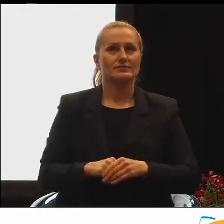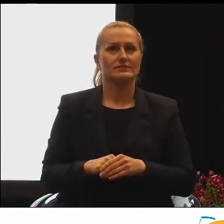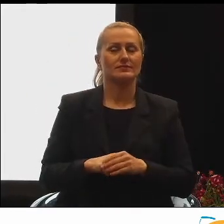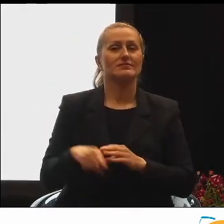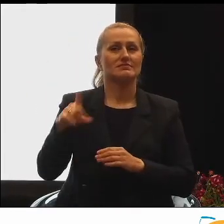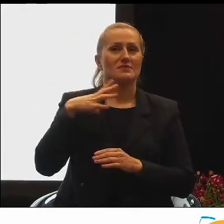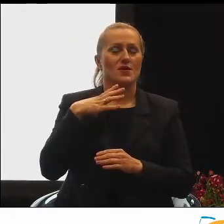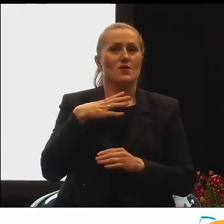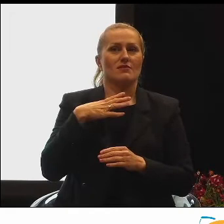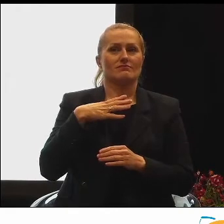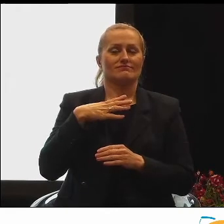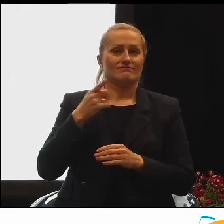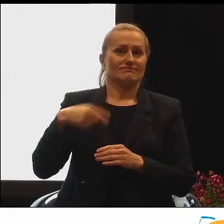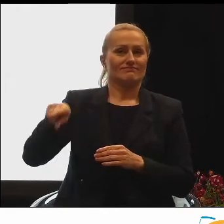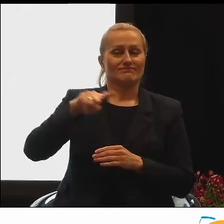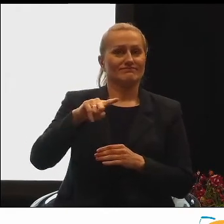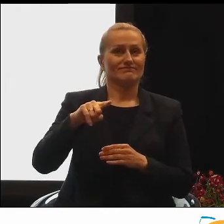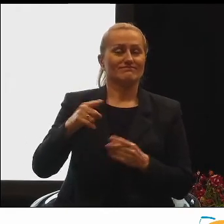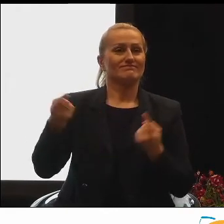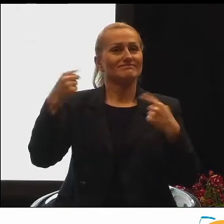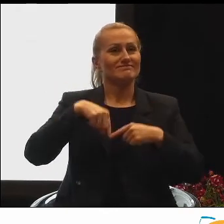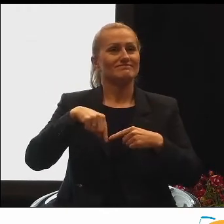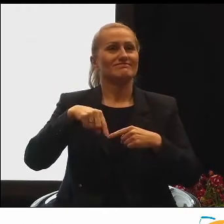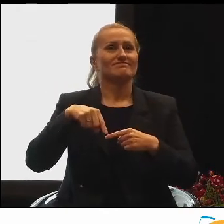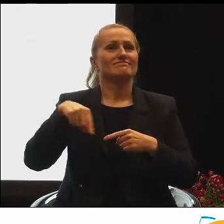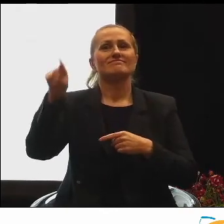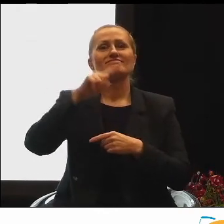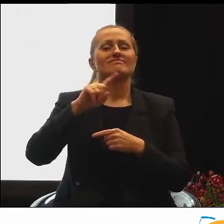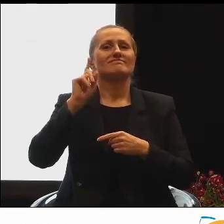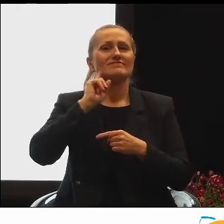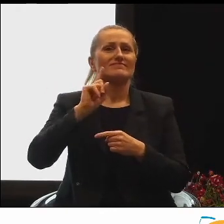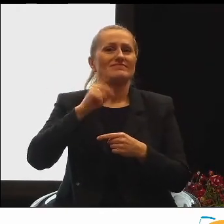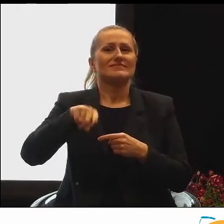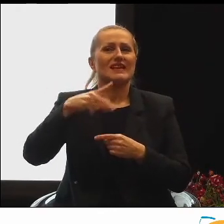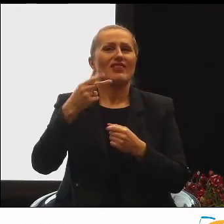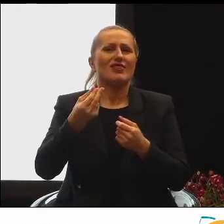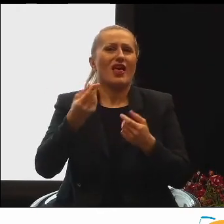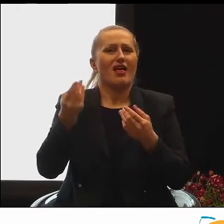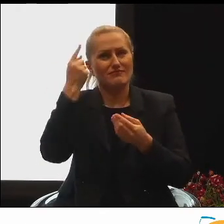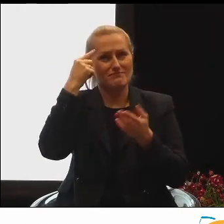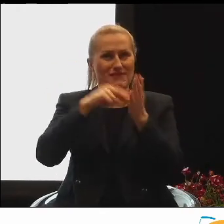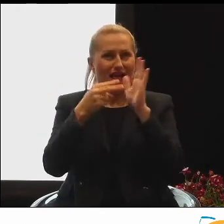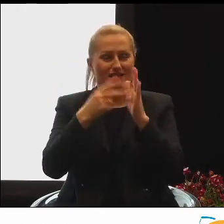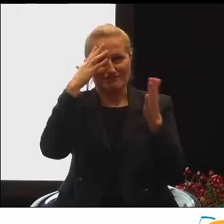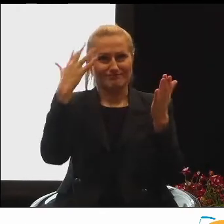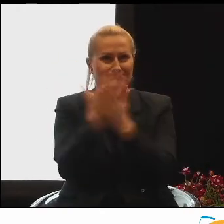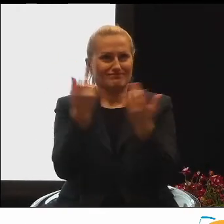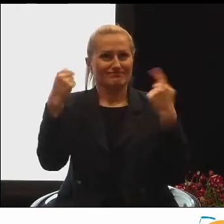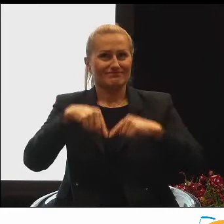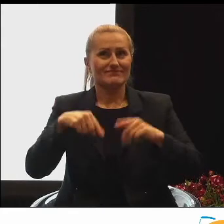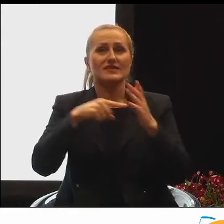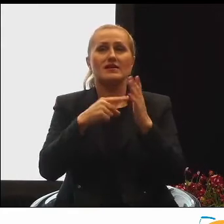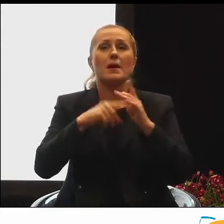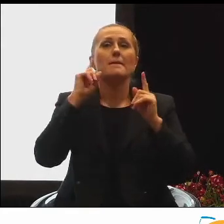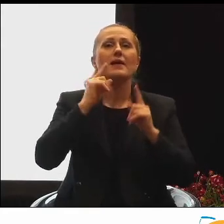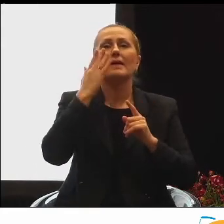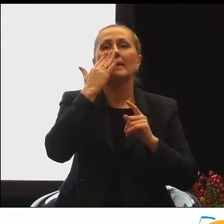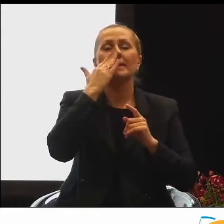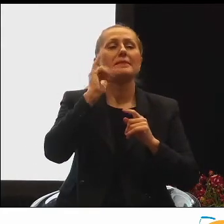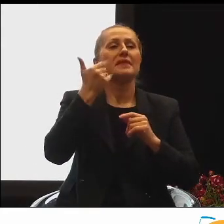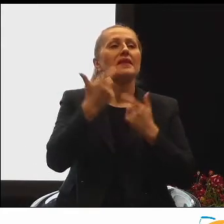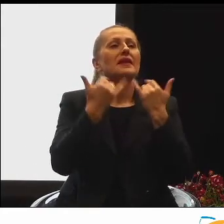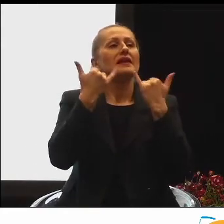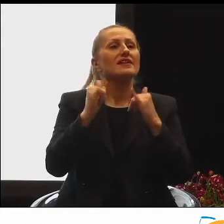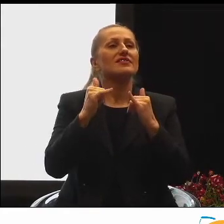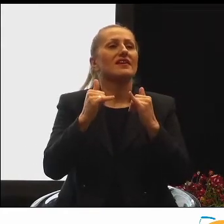zapukała do nas w sposób niesymulowany. Jakie są jeszcze inne wyzwania, jeśli chodzi o zarządzanie